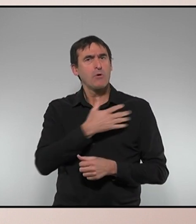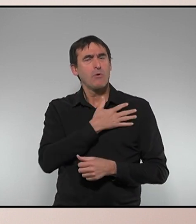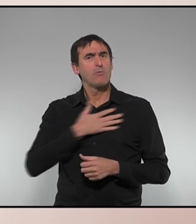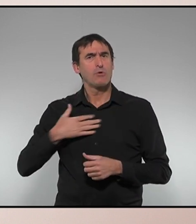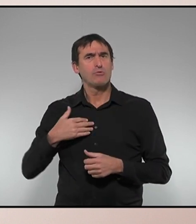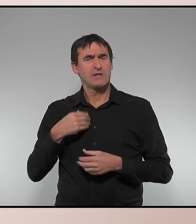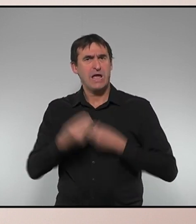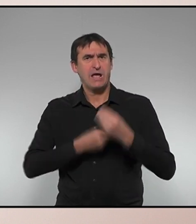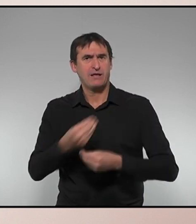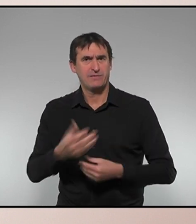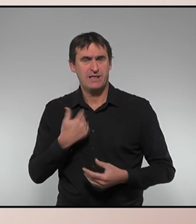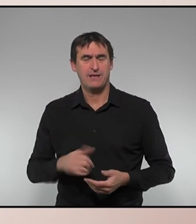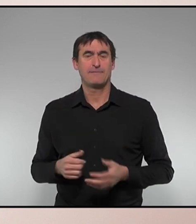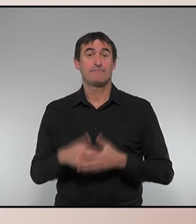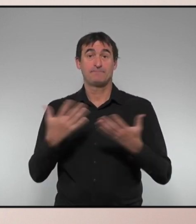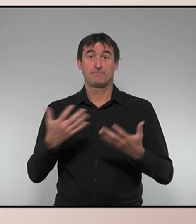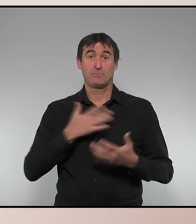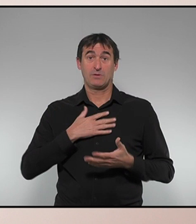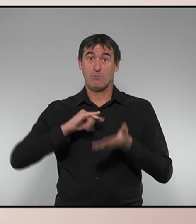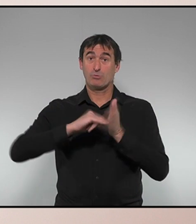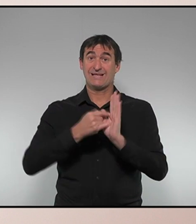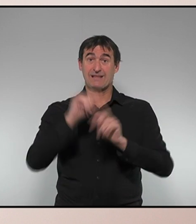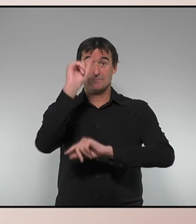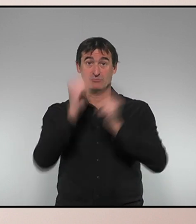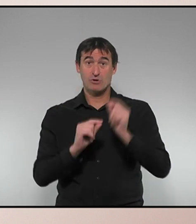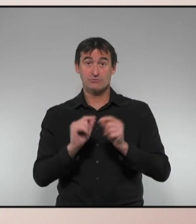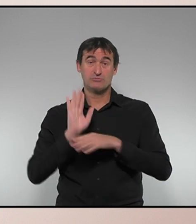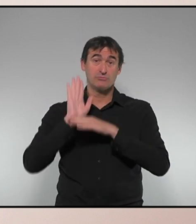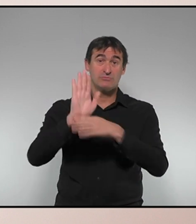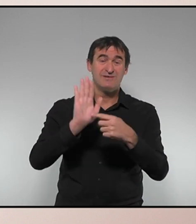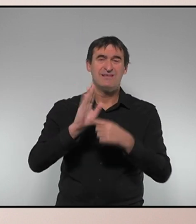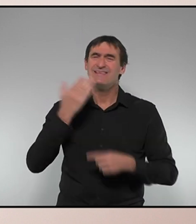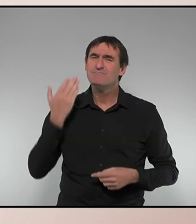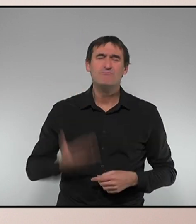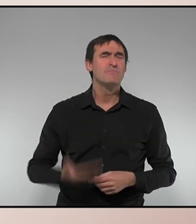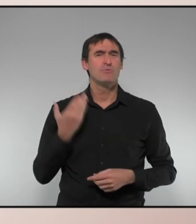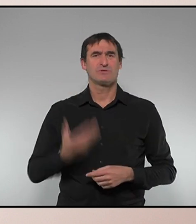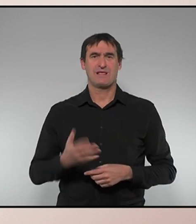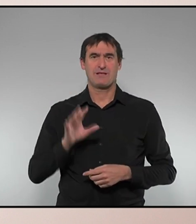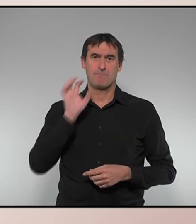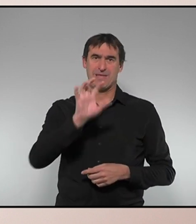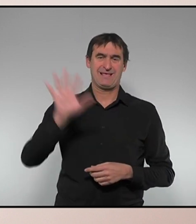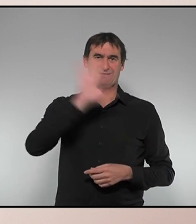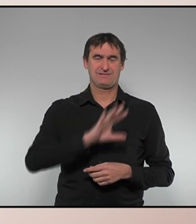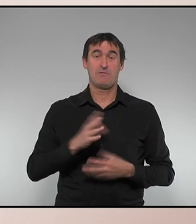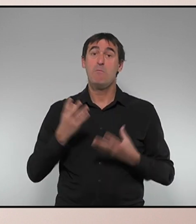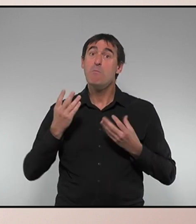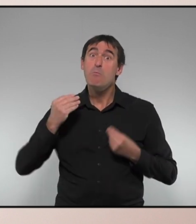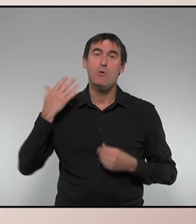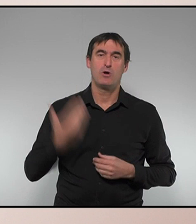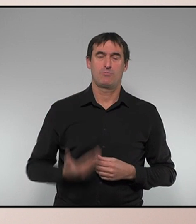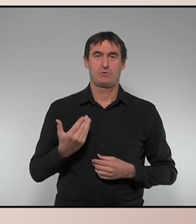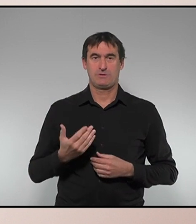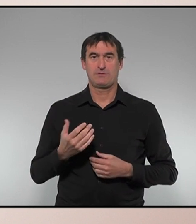A partir d'aquí tenim un projecte de pressupostos que és molt important del país. Molt important. I és molt important també tenir-lo a punt